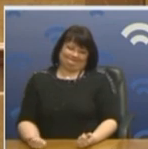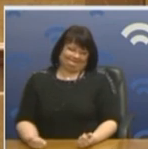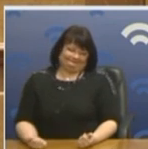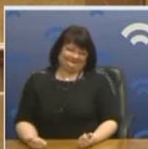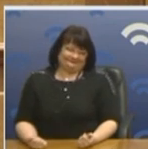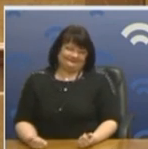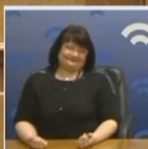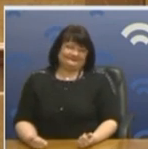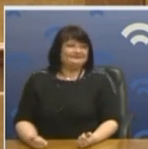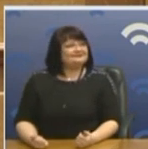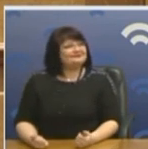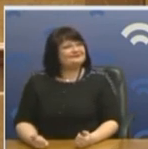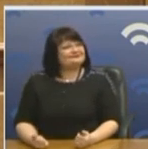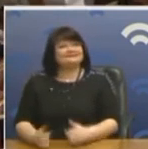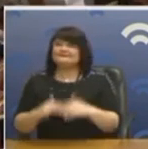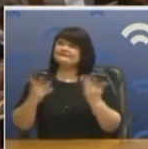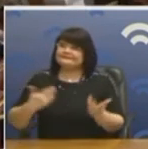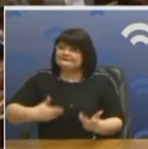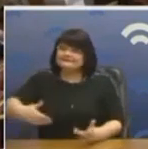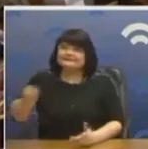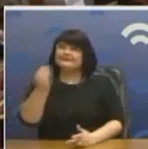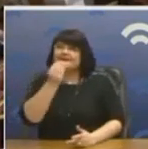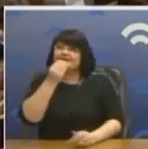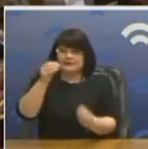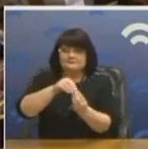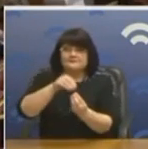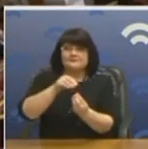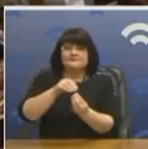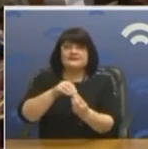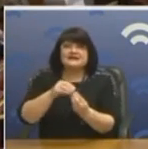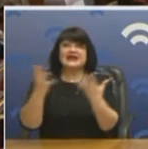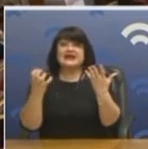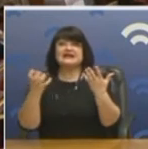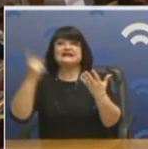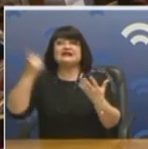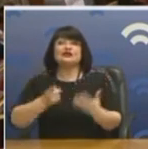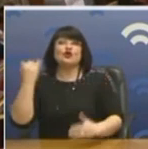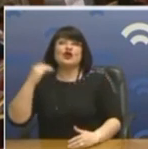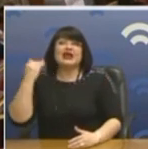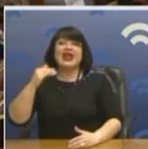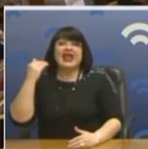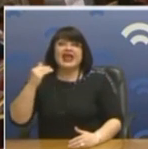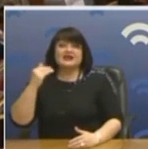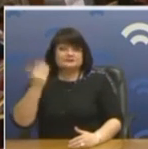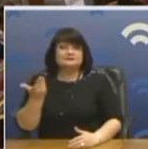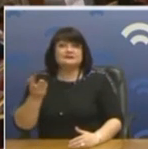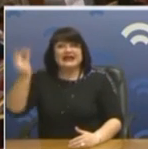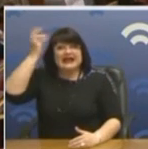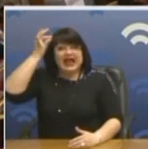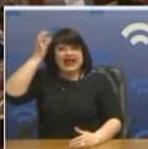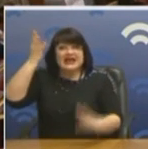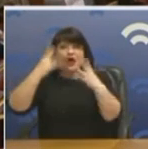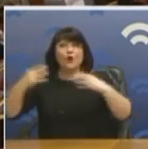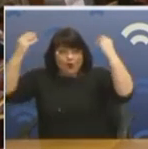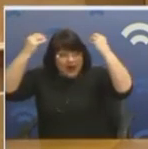Τι θα φάμε κύριε Λιβανέ σε λεγιοκαιρό. Έχετε το Πάσχα. Αφού το 90% των κρεάτων του Μοσχαρίσκου είναι από Γαλλία και από Ολλανδία.